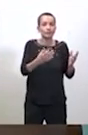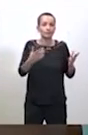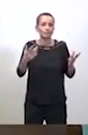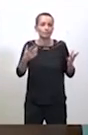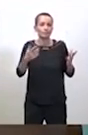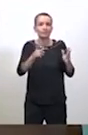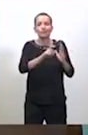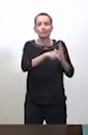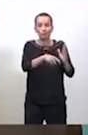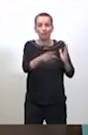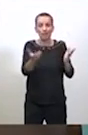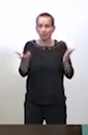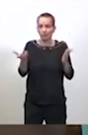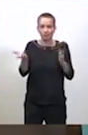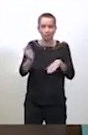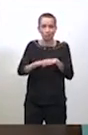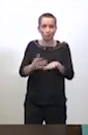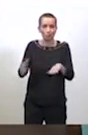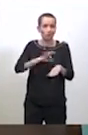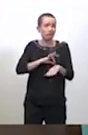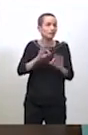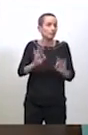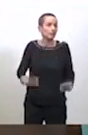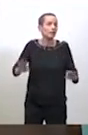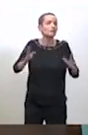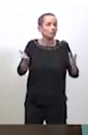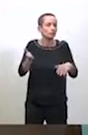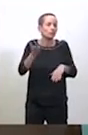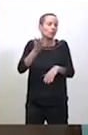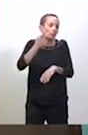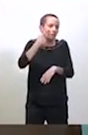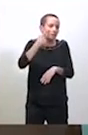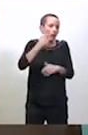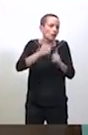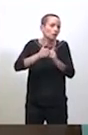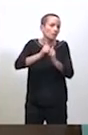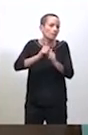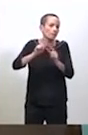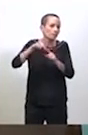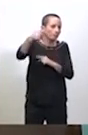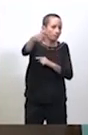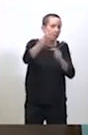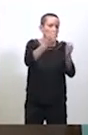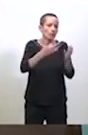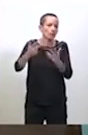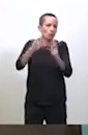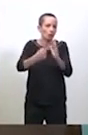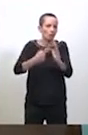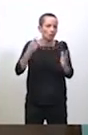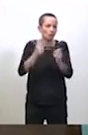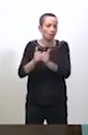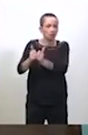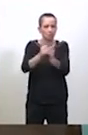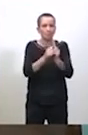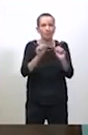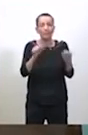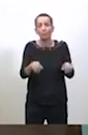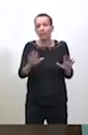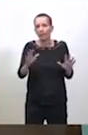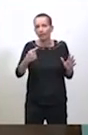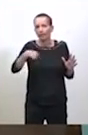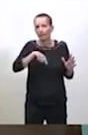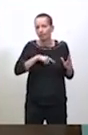en face. Donc on pourra revoir ensemble, si vous le souhaitez, ce calcul, mais on s'est posé